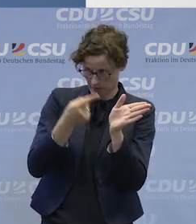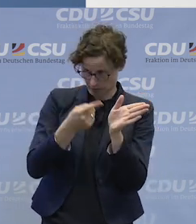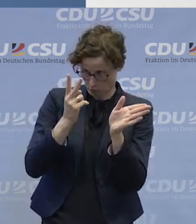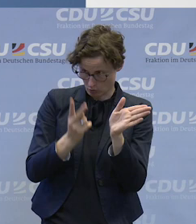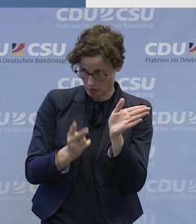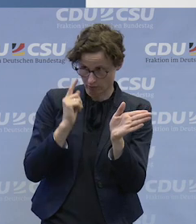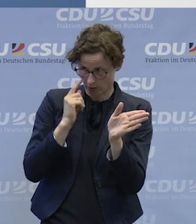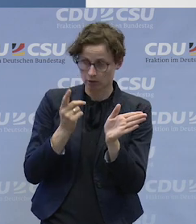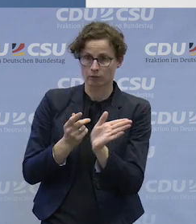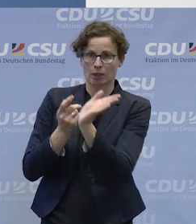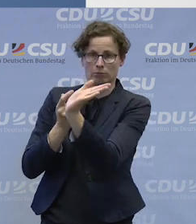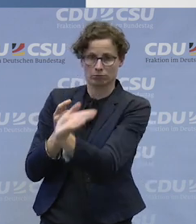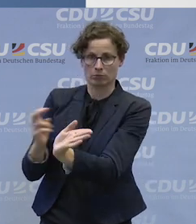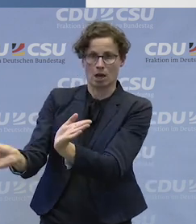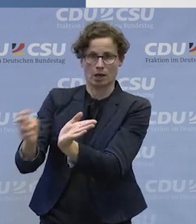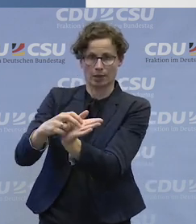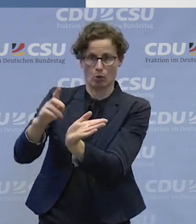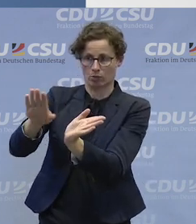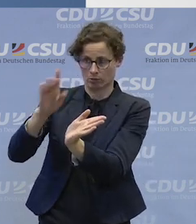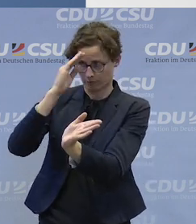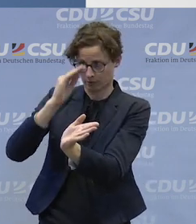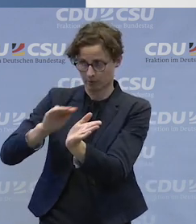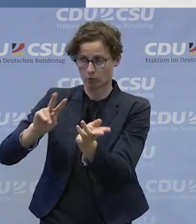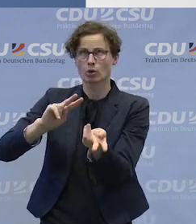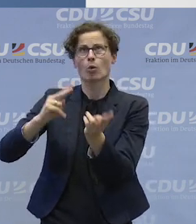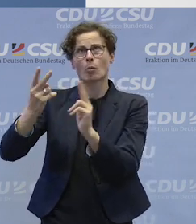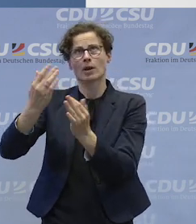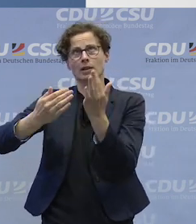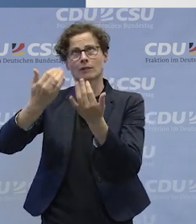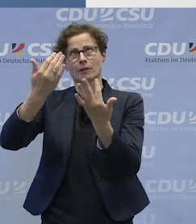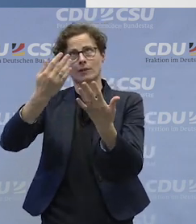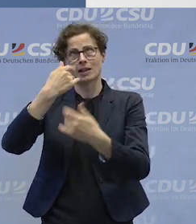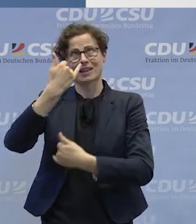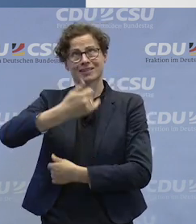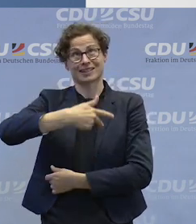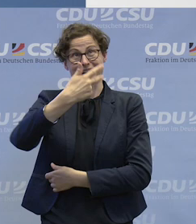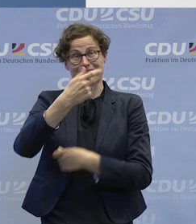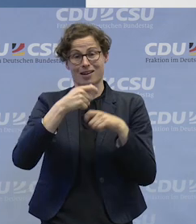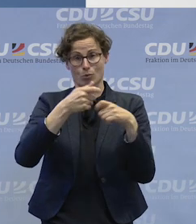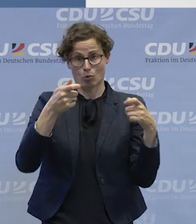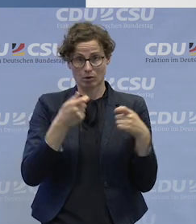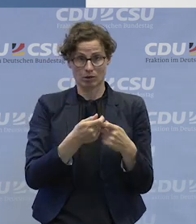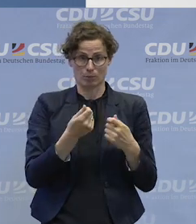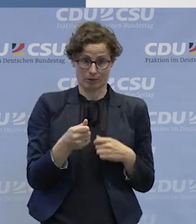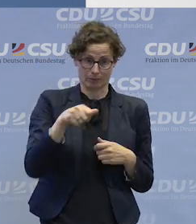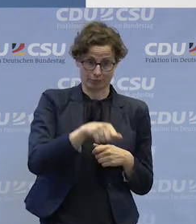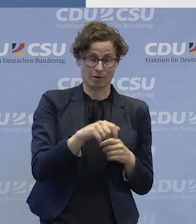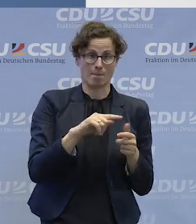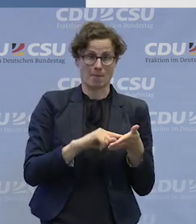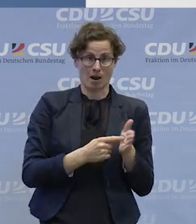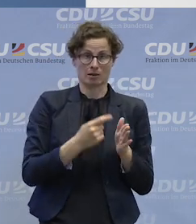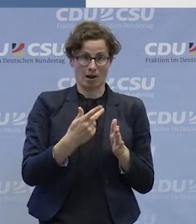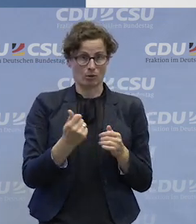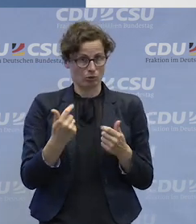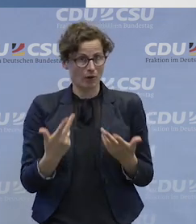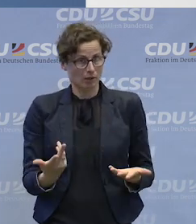wie ihr euch einloggt. Die Informationen sind da drin, jetzt müsst ihr aber umrechnen, es müssen drei Rührkuchen gebacken werden, nicht nur einer. Also all diese Sachen sind da mit